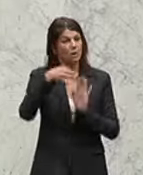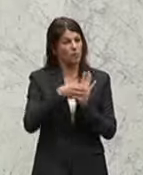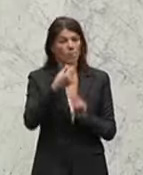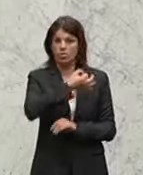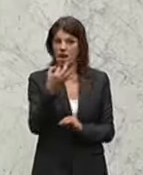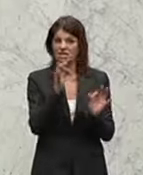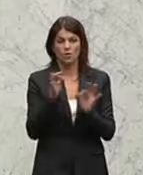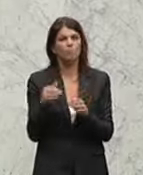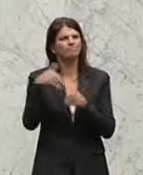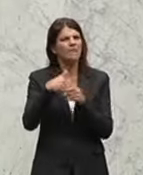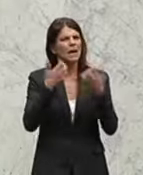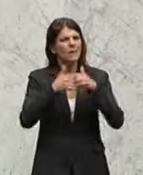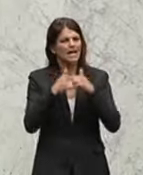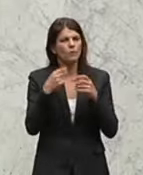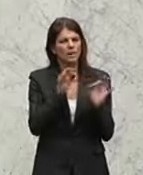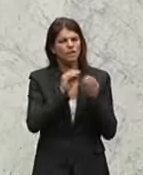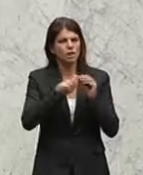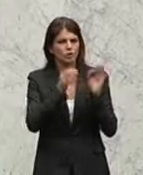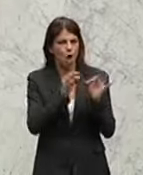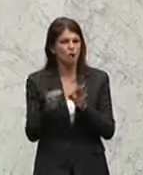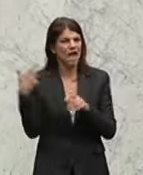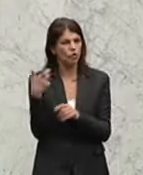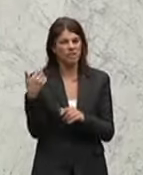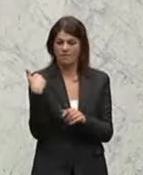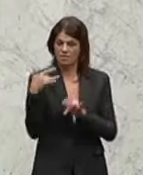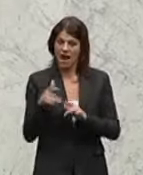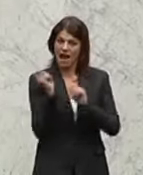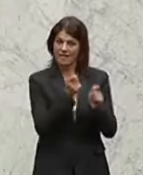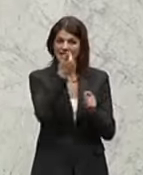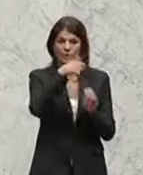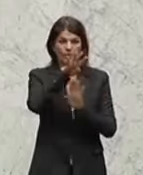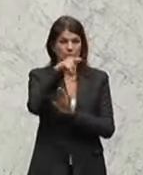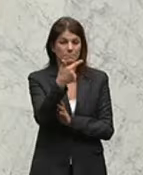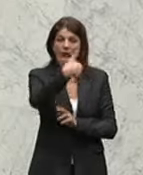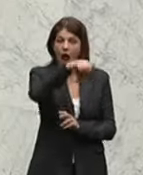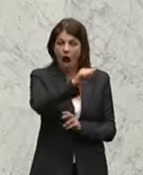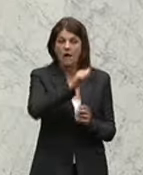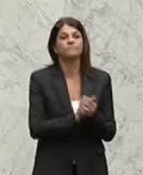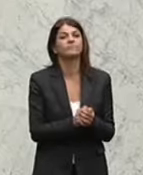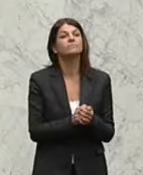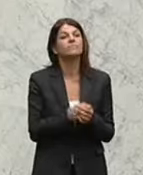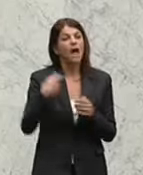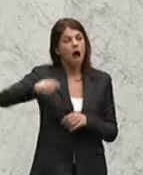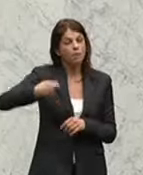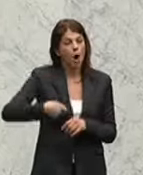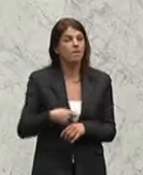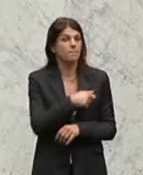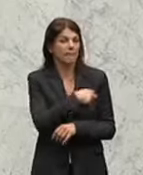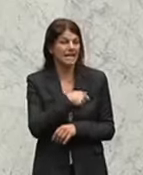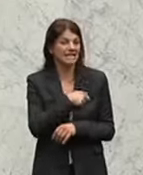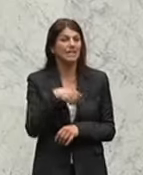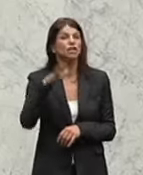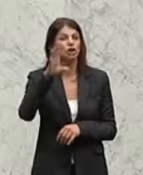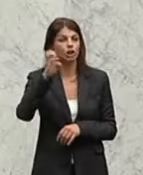abzugeben. Etabliert wird auch ein Rederecht in den parlamentarischen Ausschüssen. Eine weitere Neuerung sieht vor, dass die